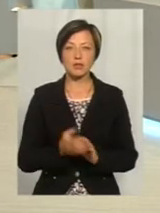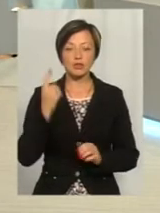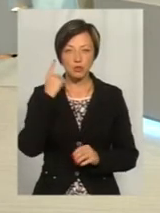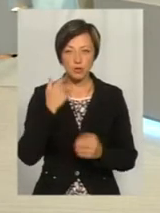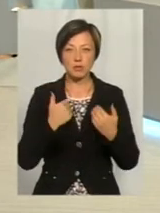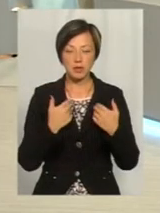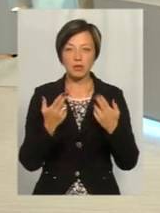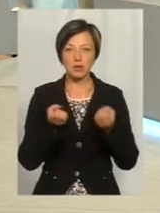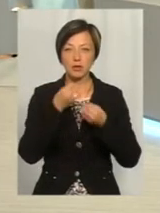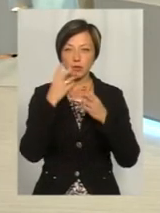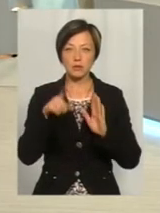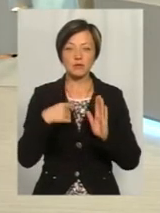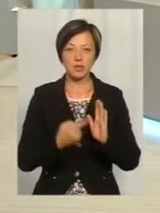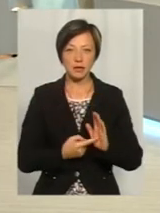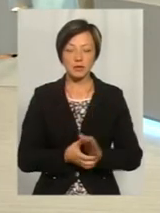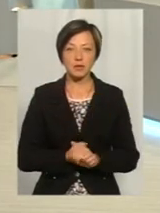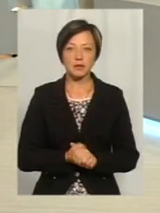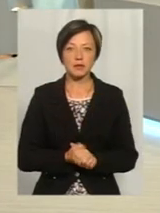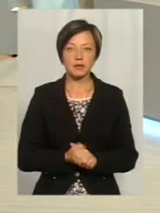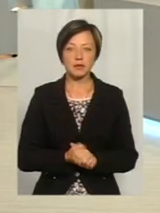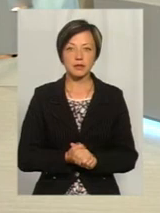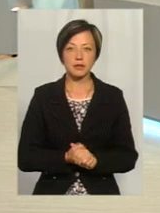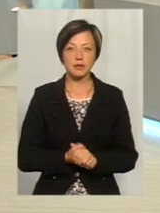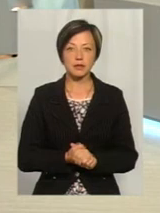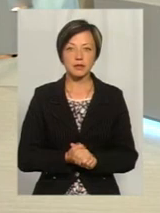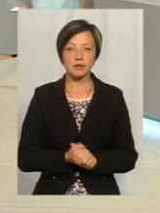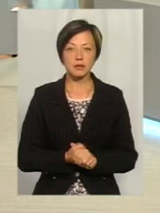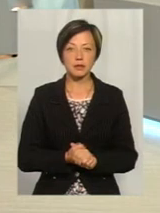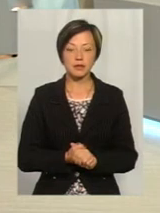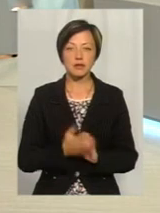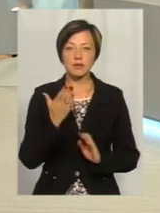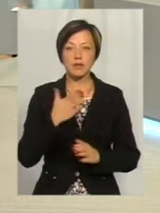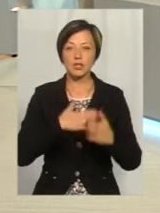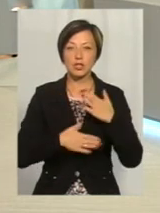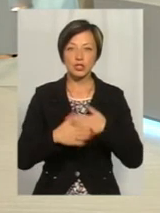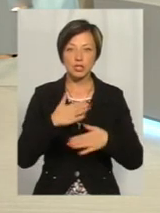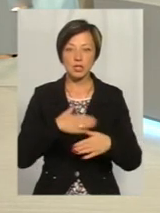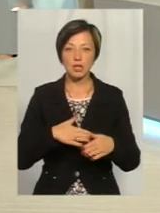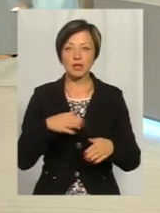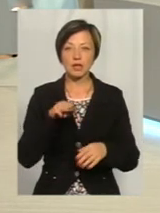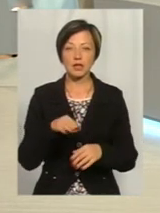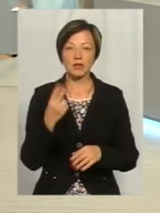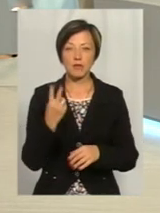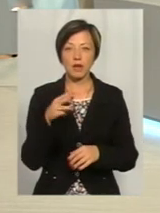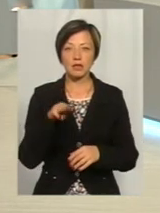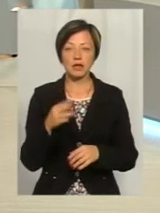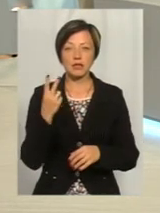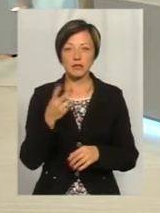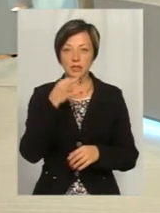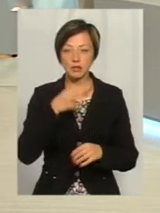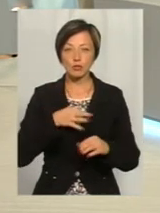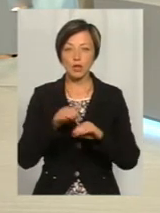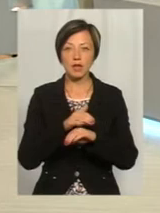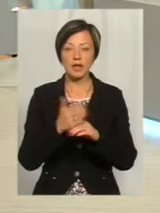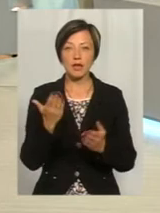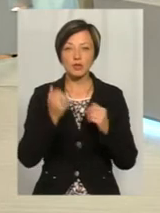мене? Чуємо добре, ставте, будь ласка, своє питання. От ви так всі тішитесь, радієте, це два, це два. А скажіть, будь ласка,